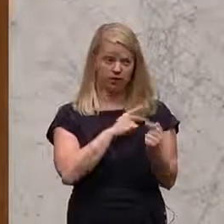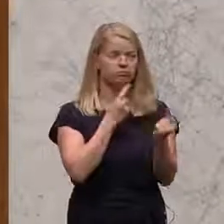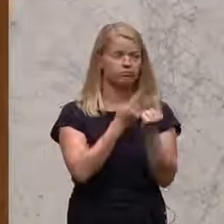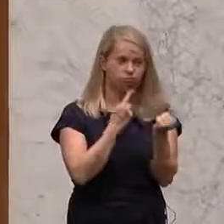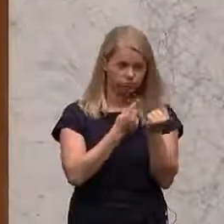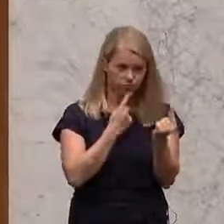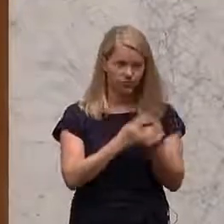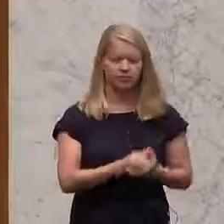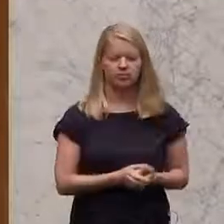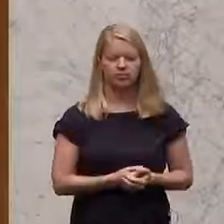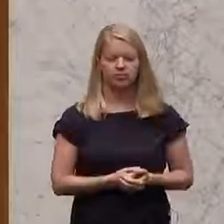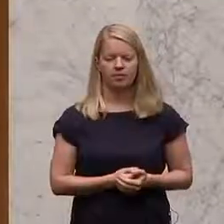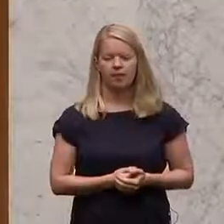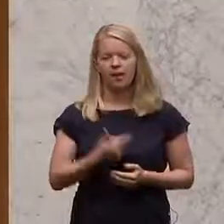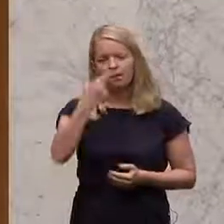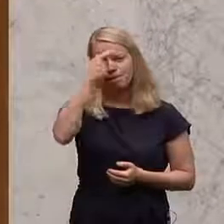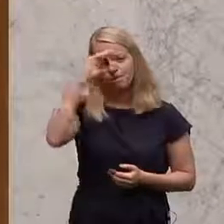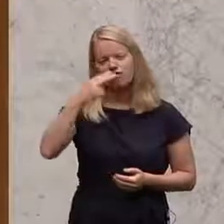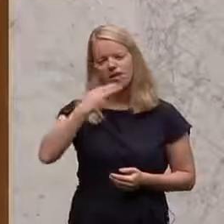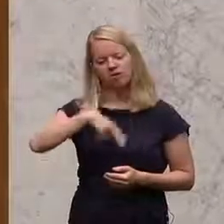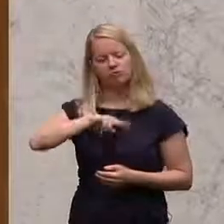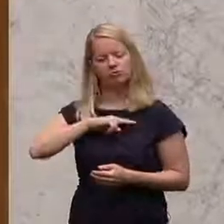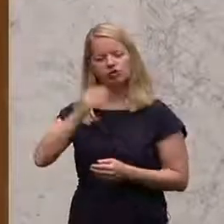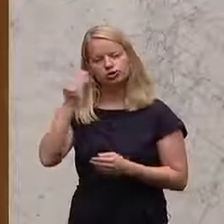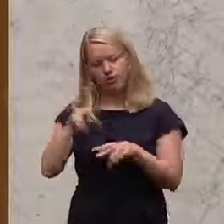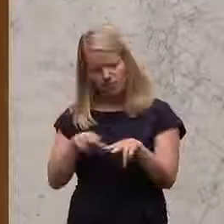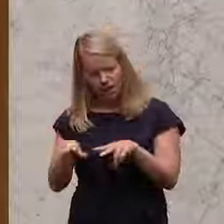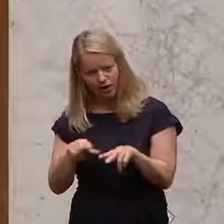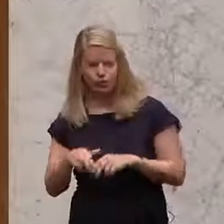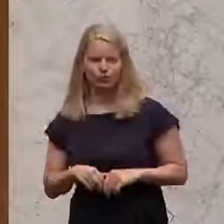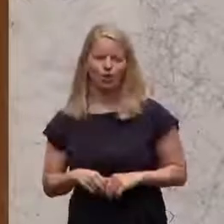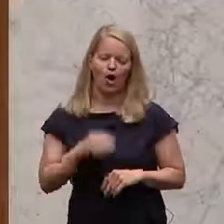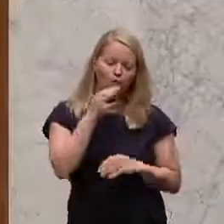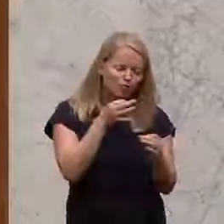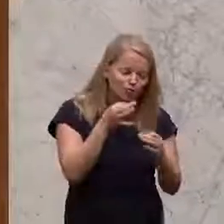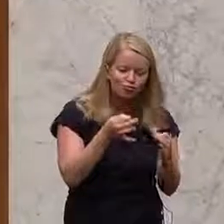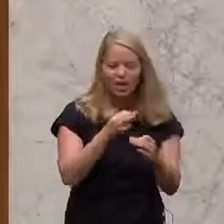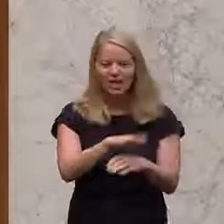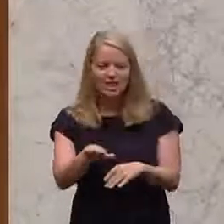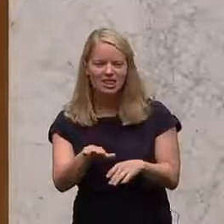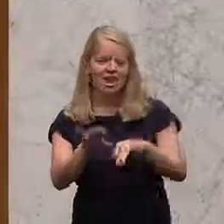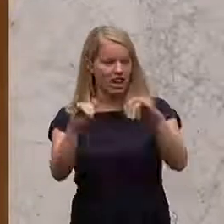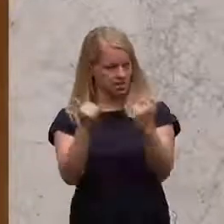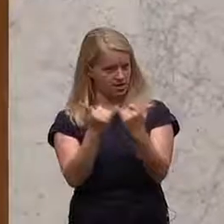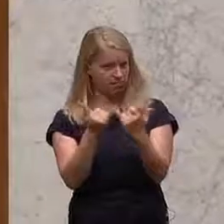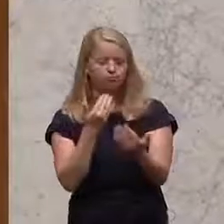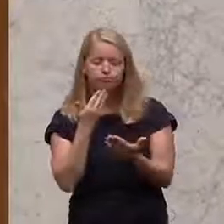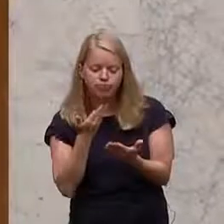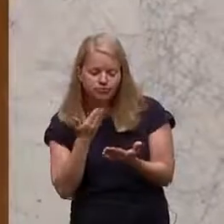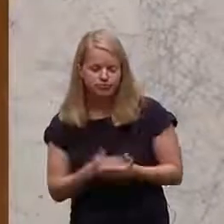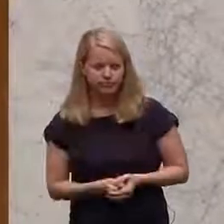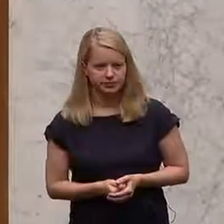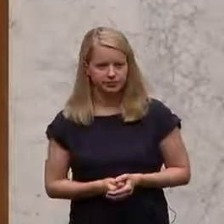Menschen, die für die Schulverwaltung verantwortlich sind. Wir haben mit Kindern gesprochen und mit ihren Eltern. Und glauben Sie,